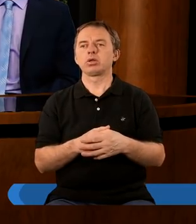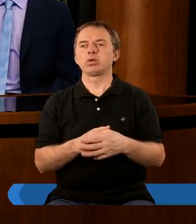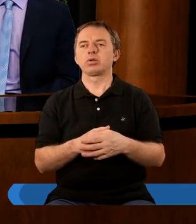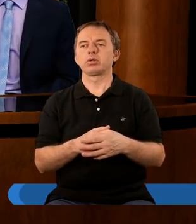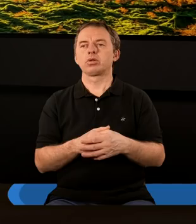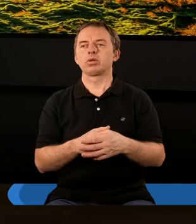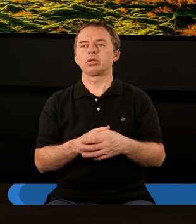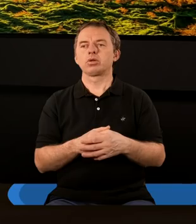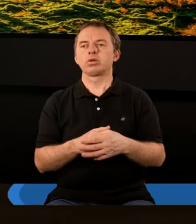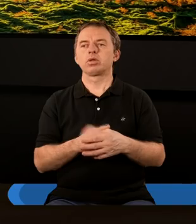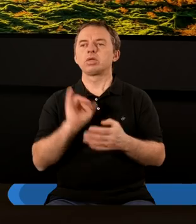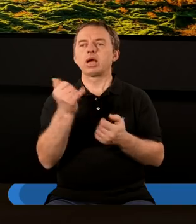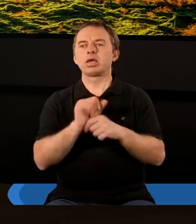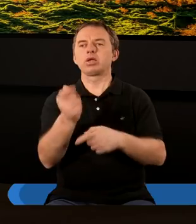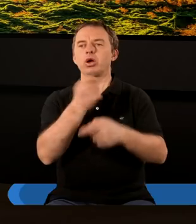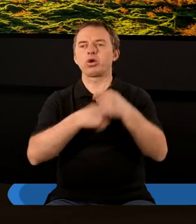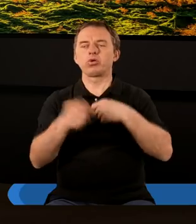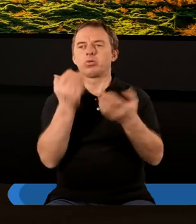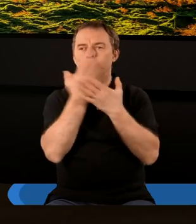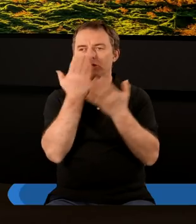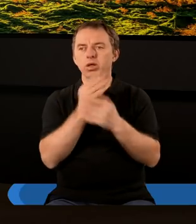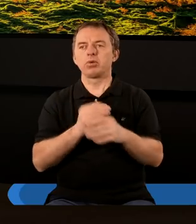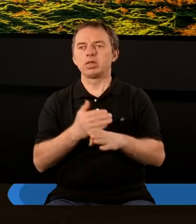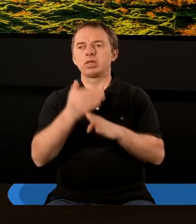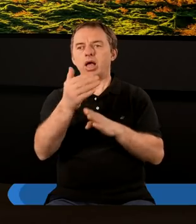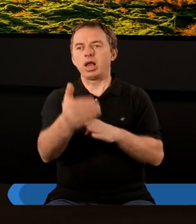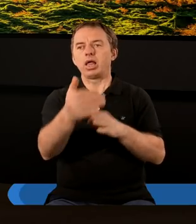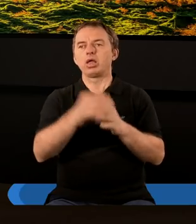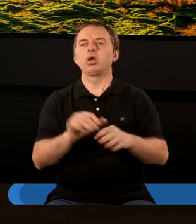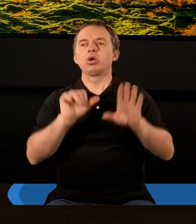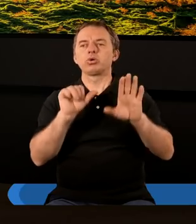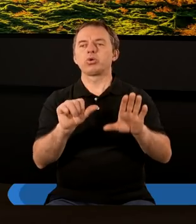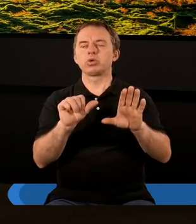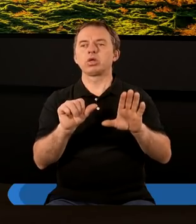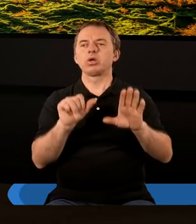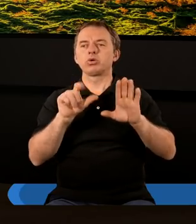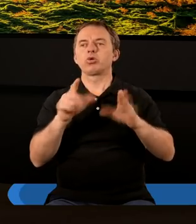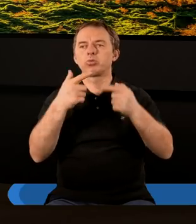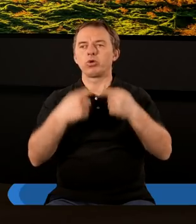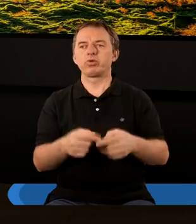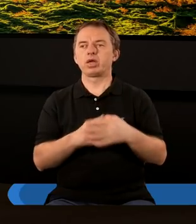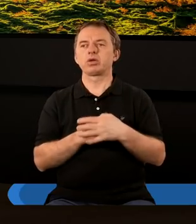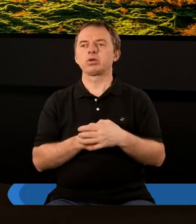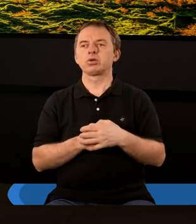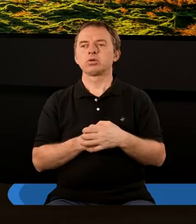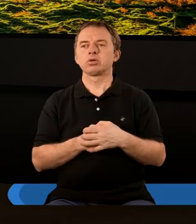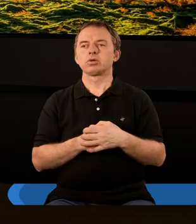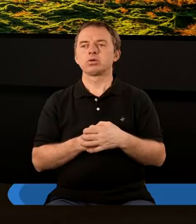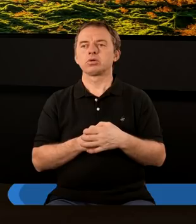No właśnie. I jakie jest rozwiązanie? Może przeczytajmy dalej szósty, siódmy i ósmy werset.